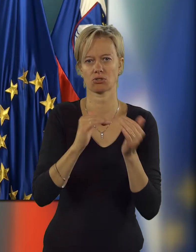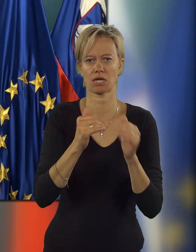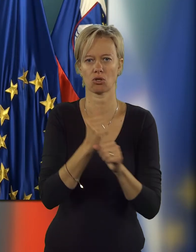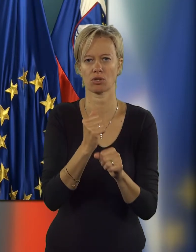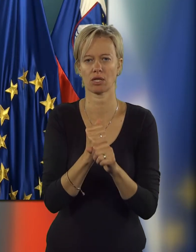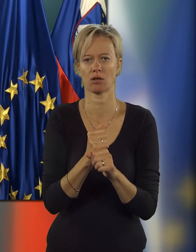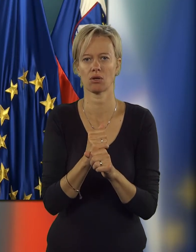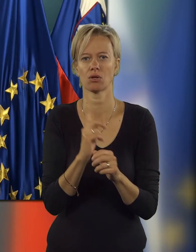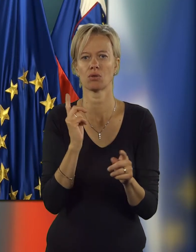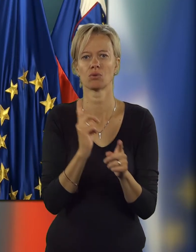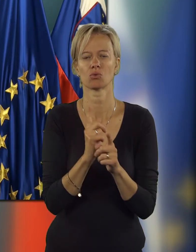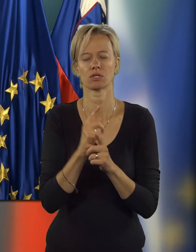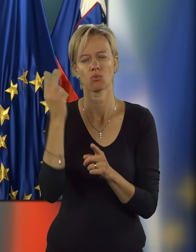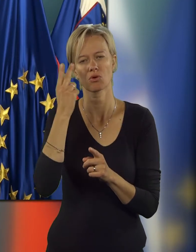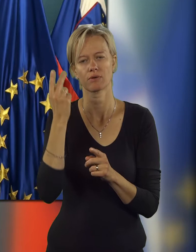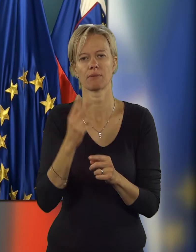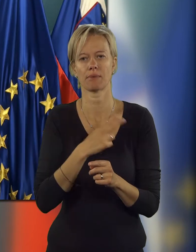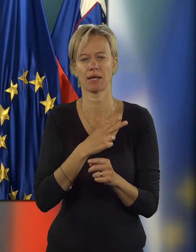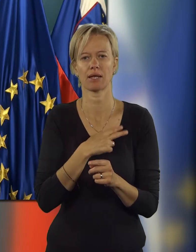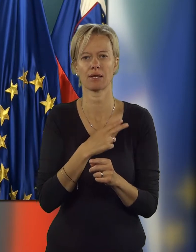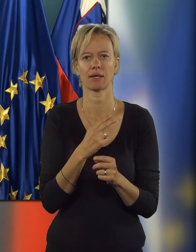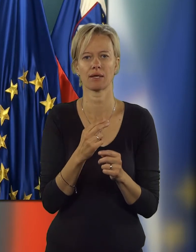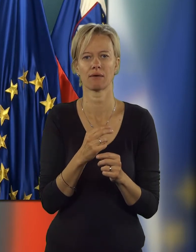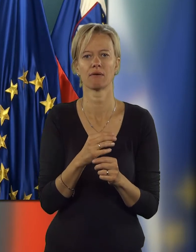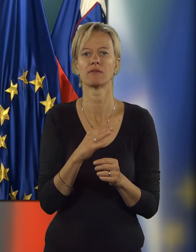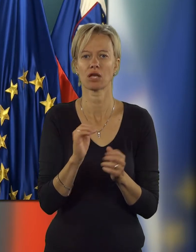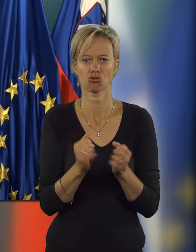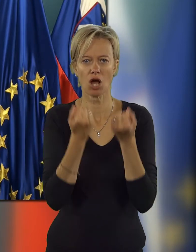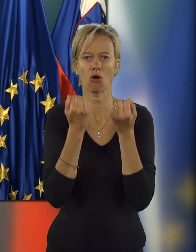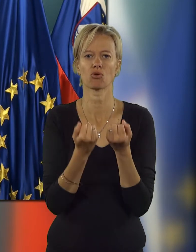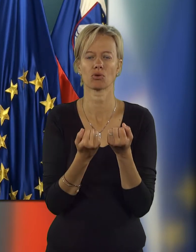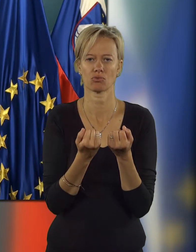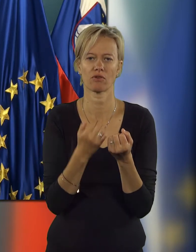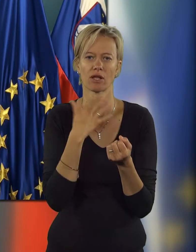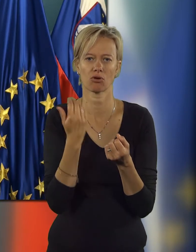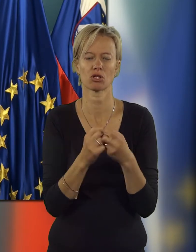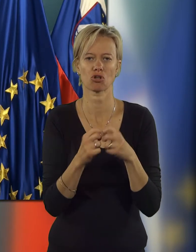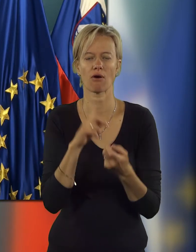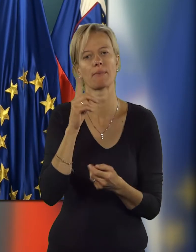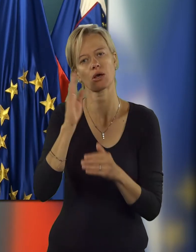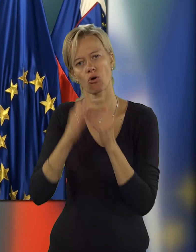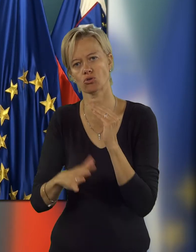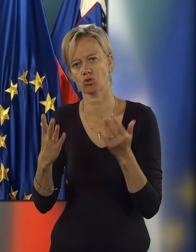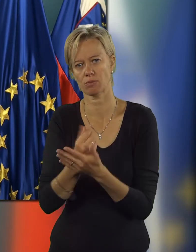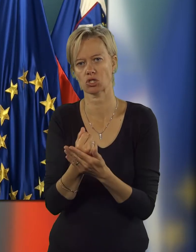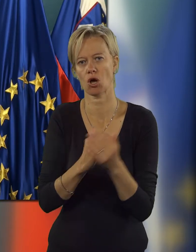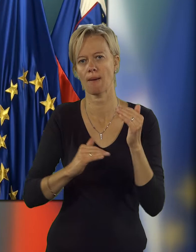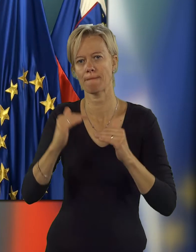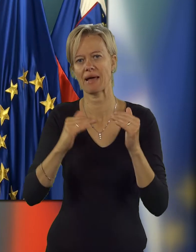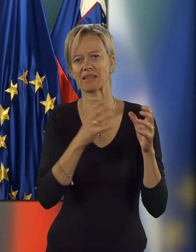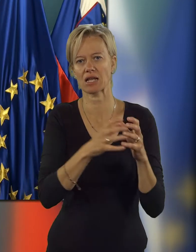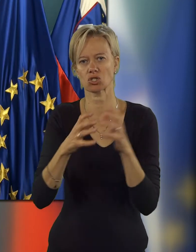centrih za socialno delo, seveda pa smo imeli tudi, kar težavno lahko rečem, ampak na koncu uspešno